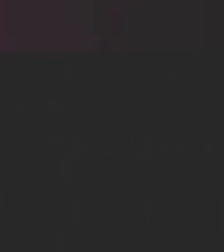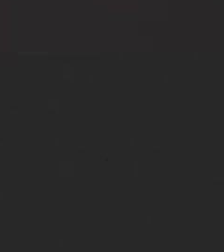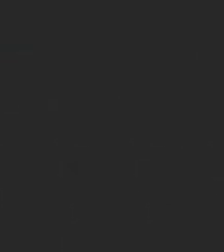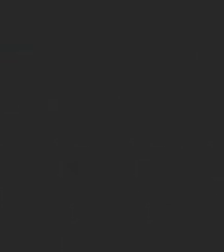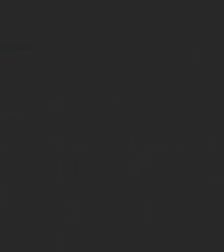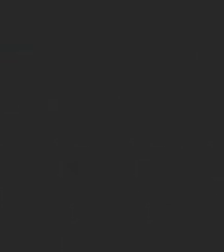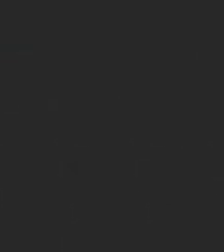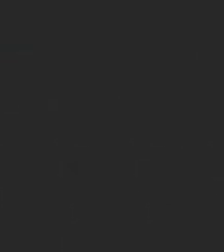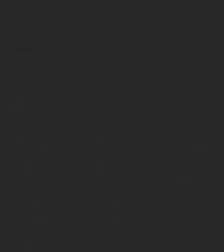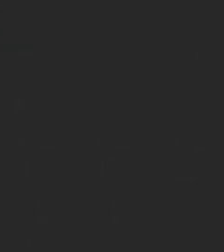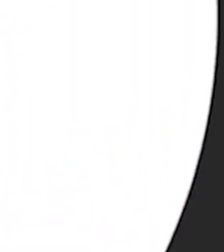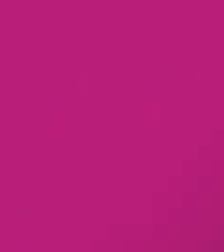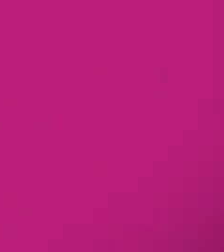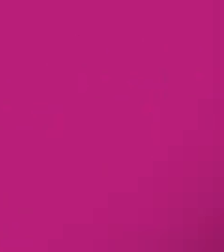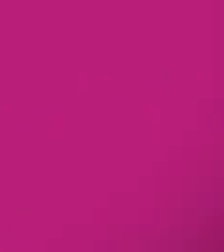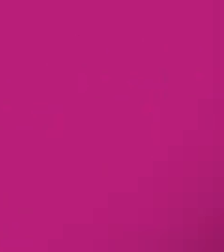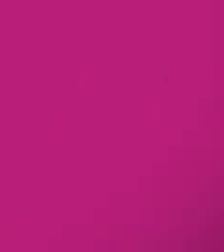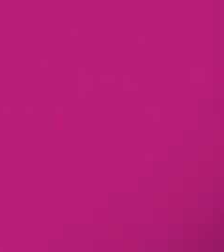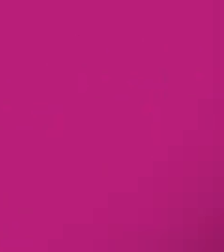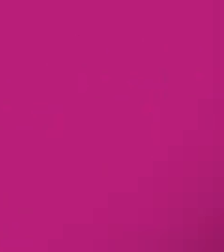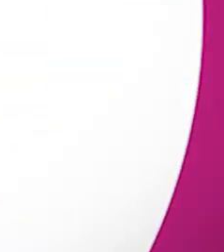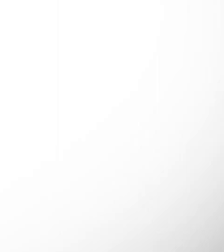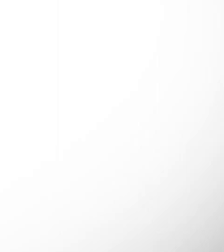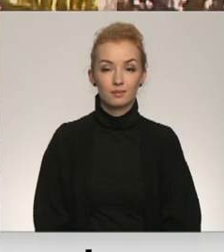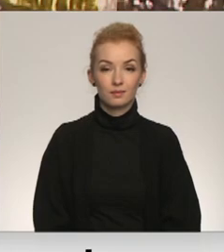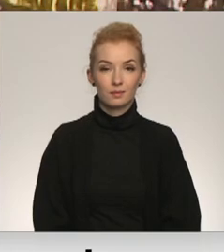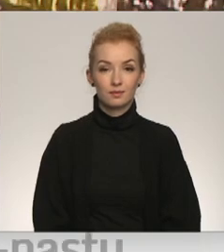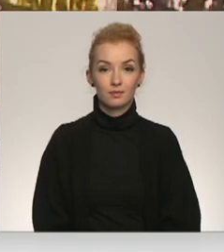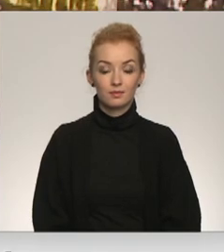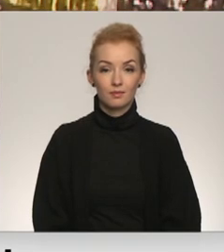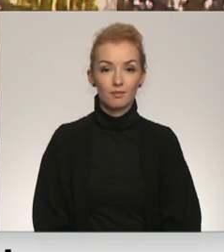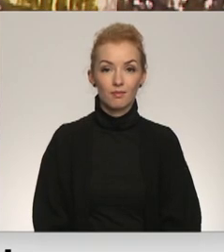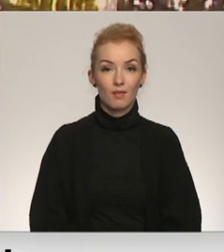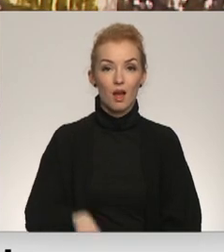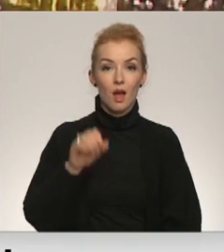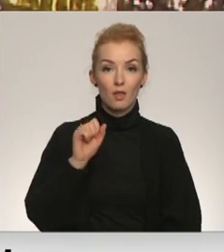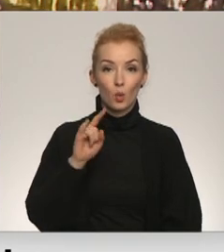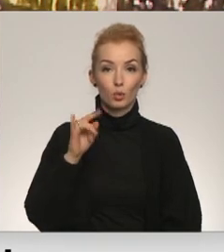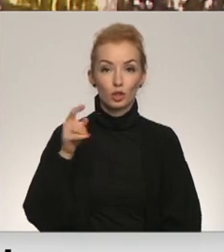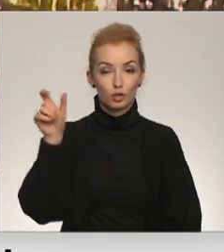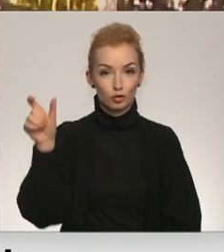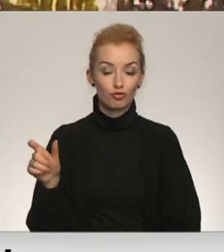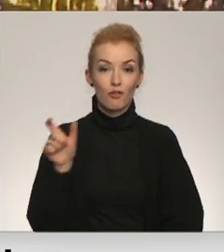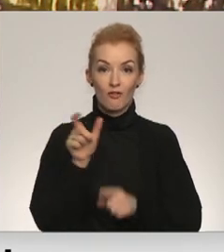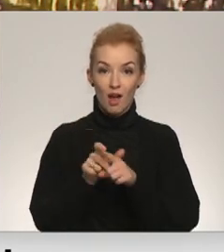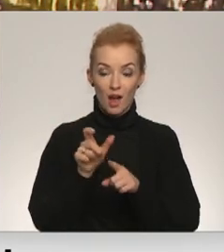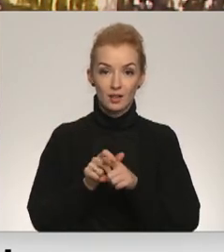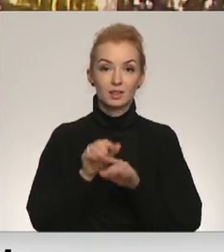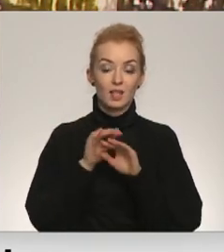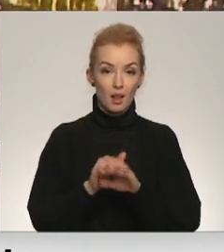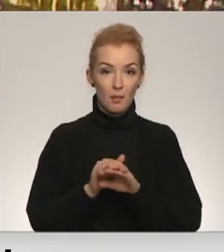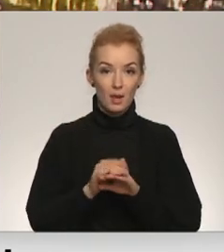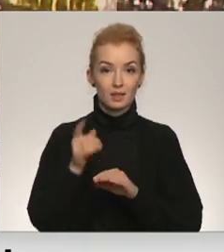Re, visi ēters ir te! Andreja Upīša vārds vismaz pagaidām paliks